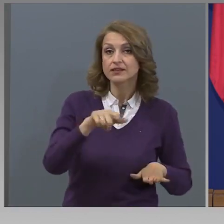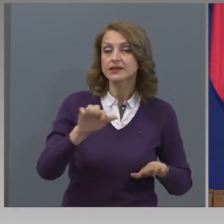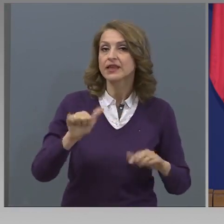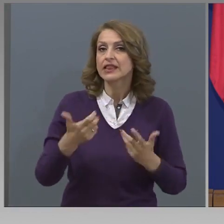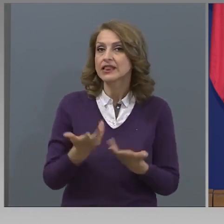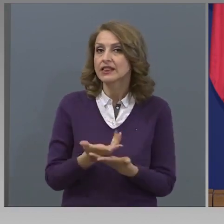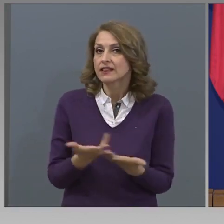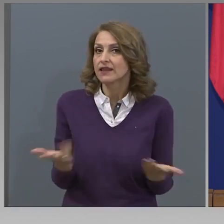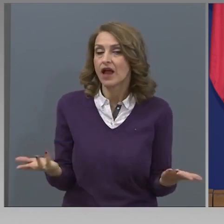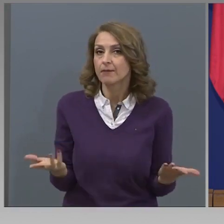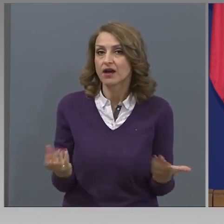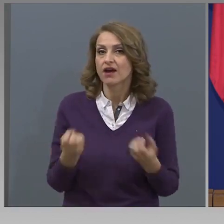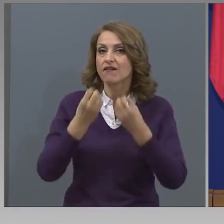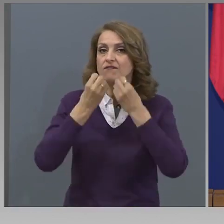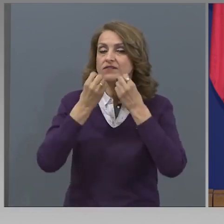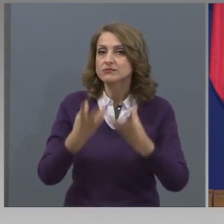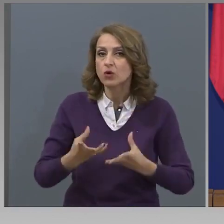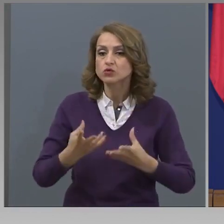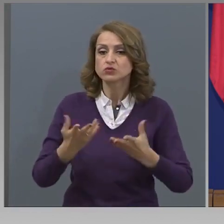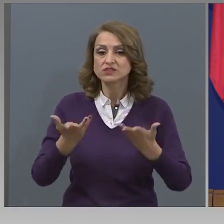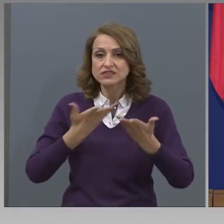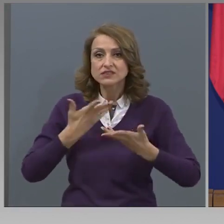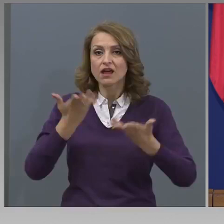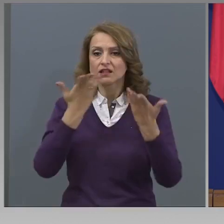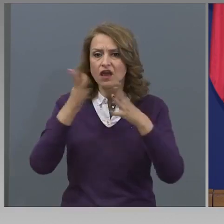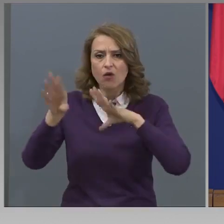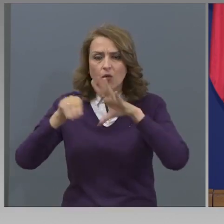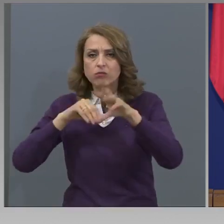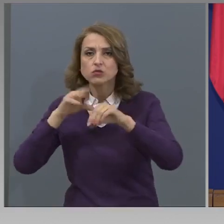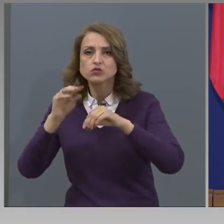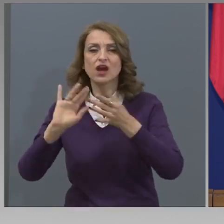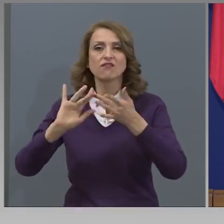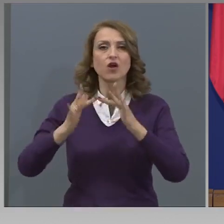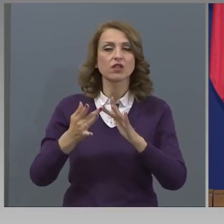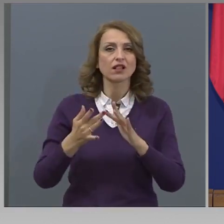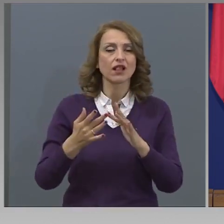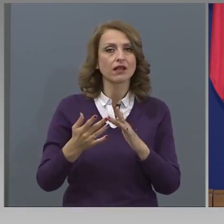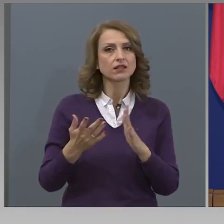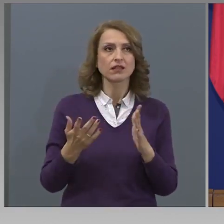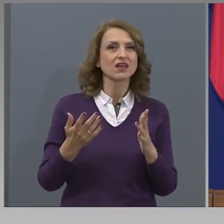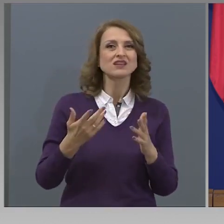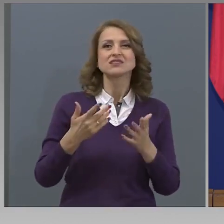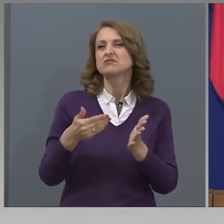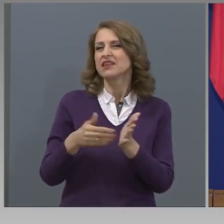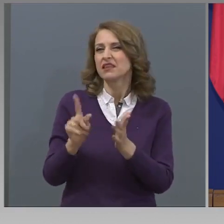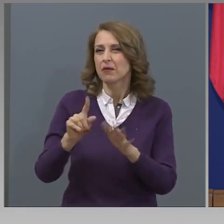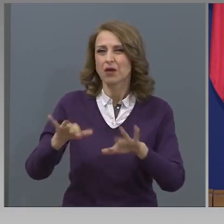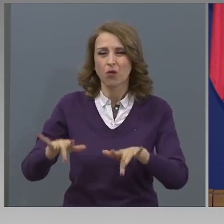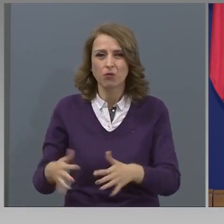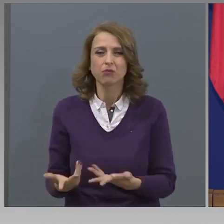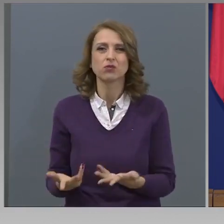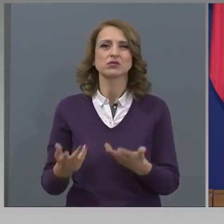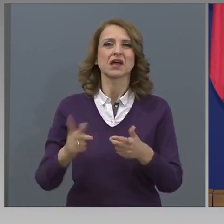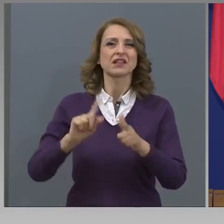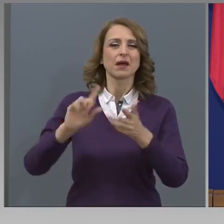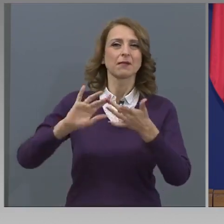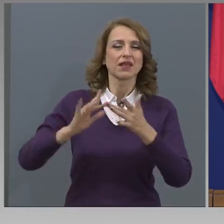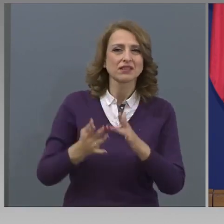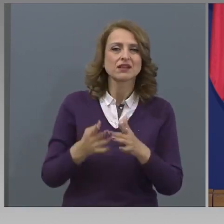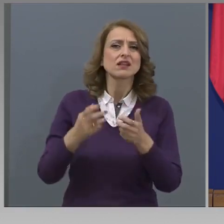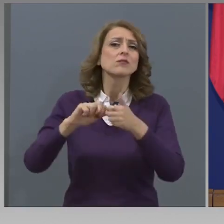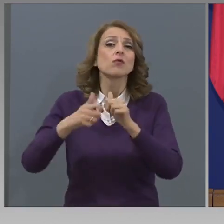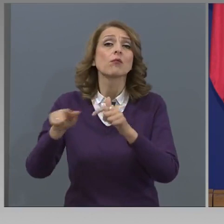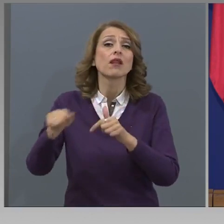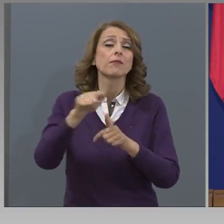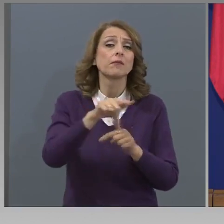възможност да се обучават онлайн, вече продолян ли е този проблем? И втория въпрос, какво се